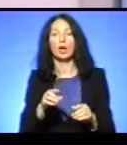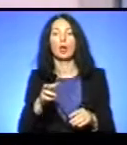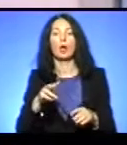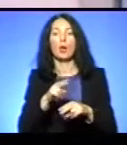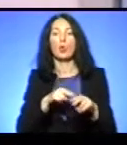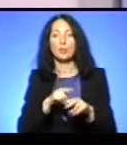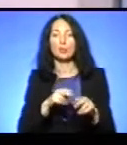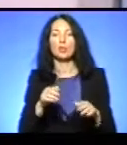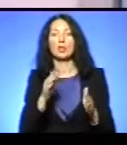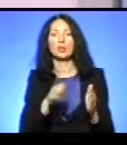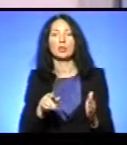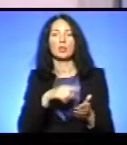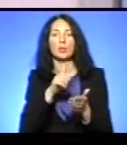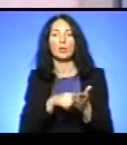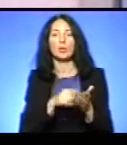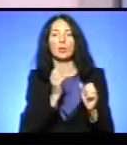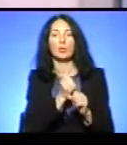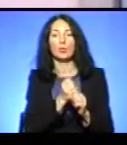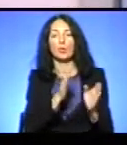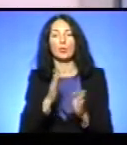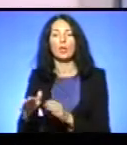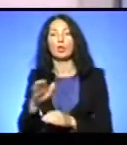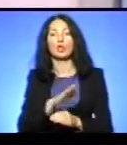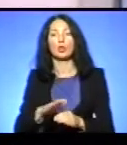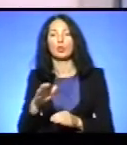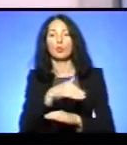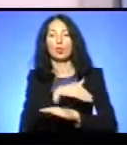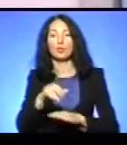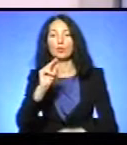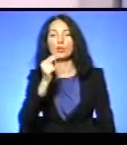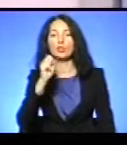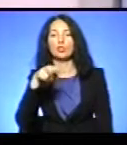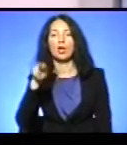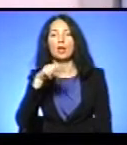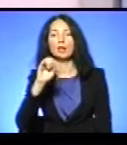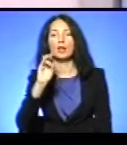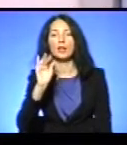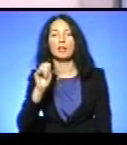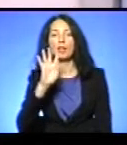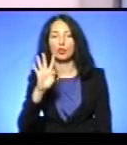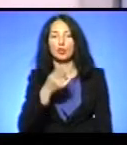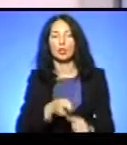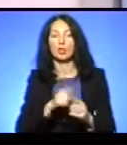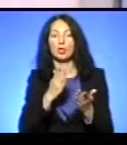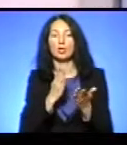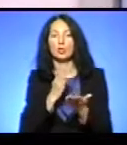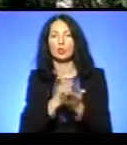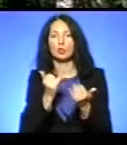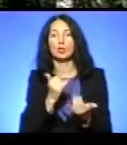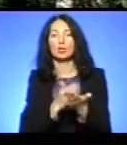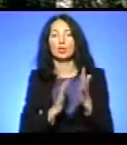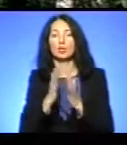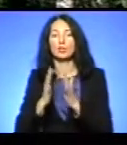територію біля трансформаторної підстанції на Чалдаєва-4, яка нині вкрита чагарниками та сміттям. Подробиці у сюжеті Анжели Шове.